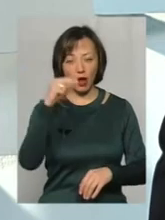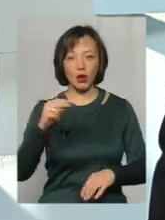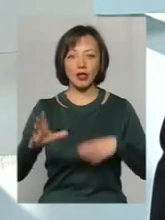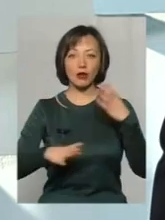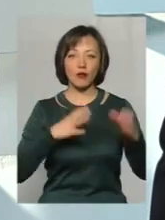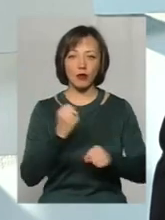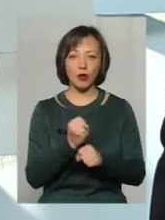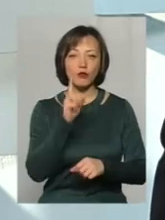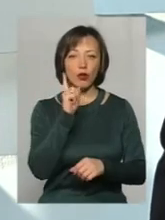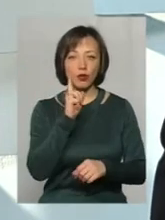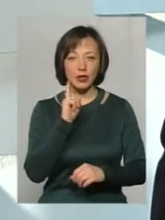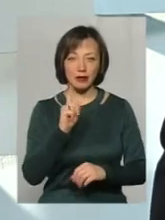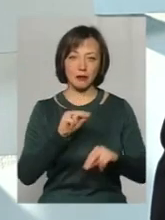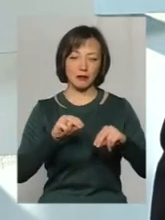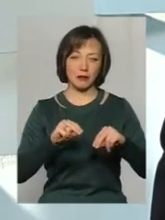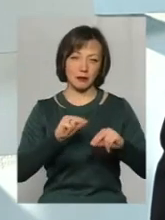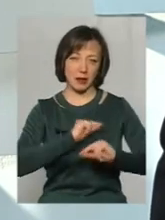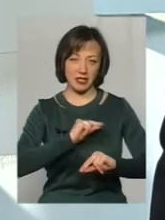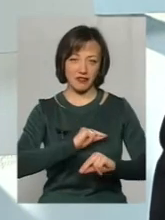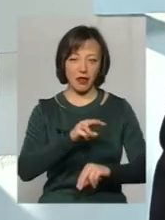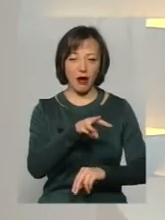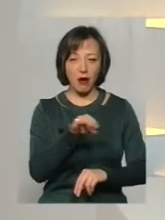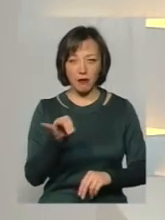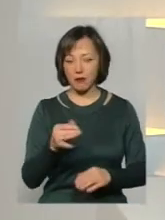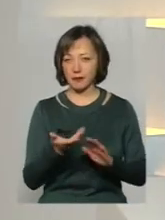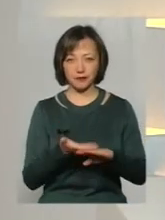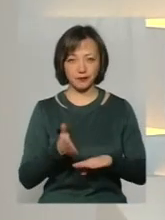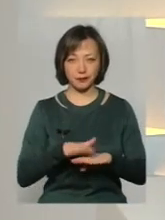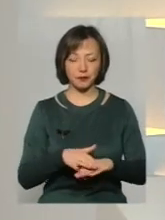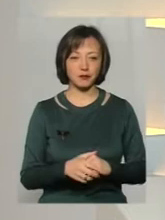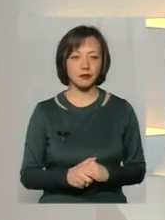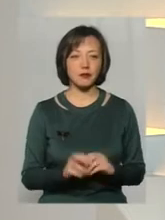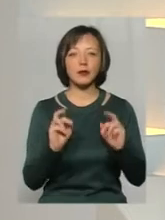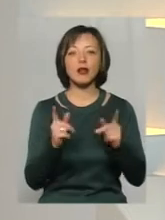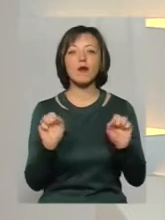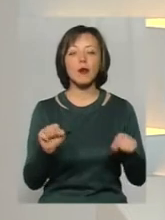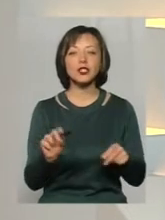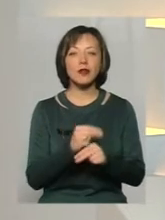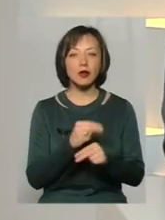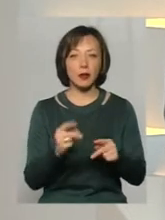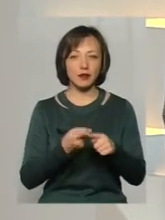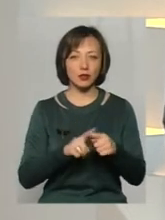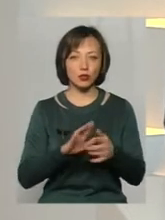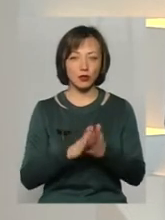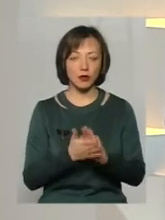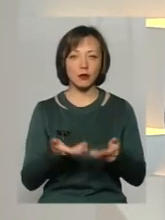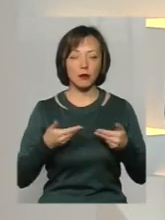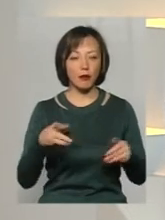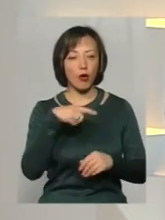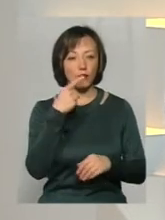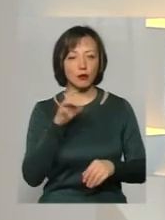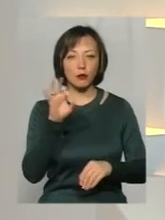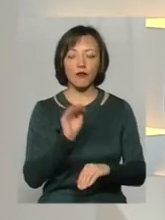молодими зараз трошки важкувати. А як можна вирівняти ці ситуації? Тобто ми говоримо про той факт, що